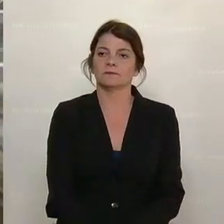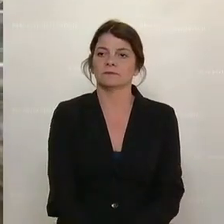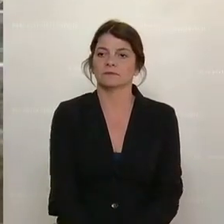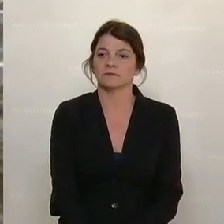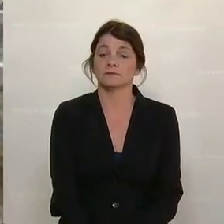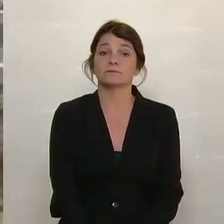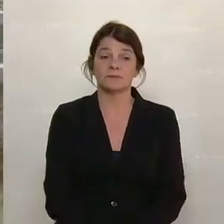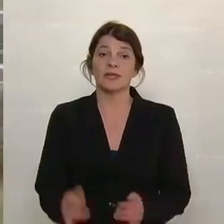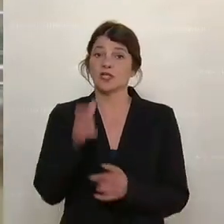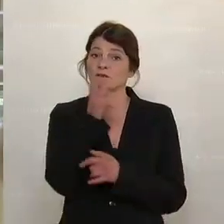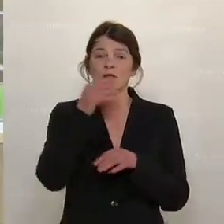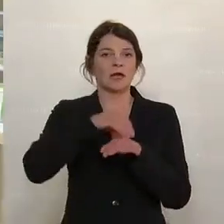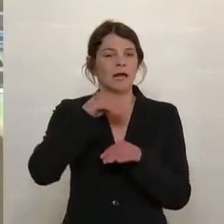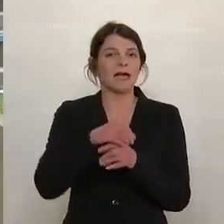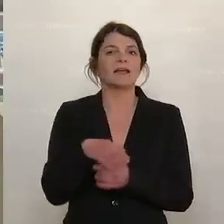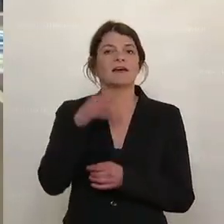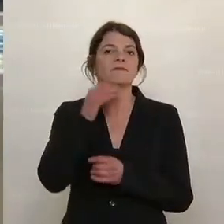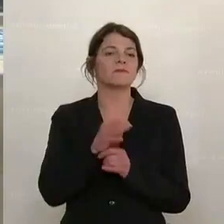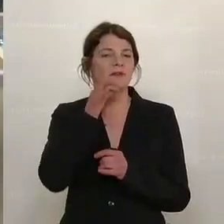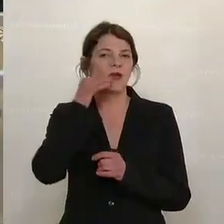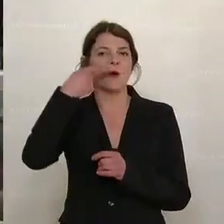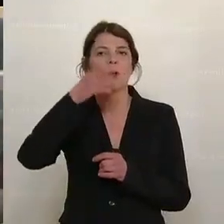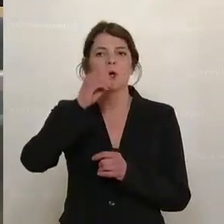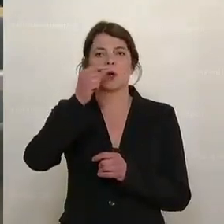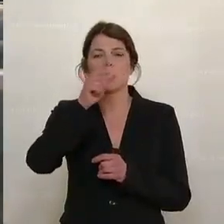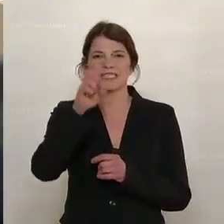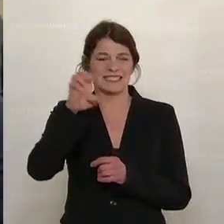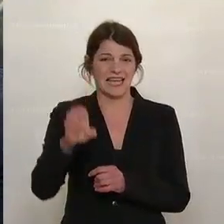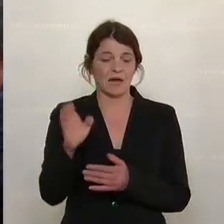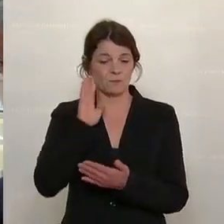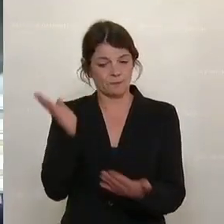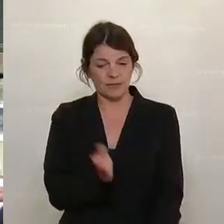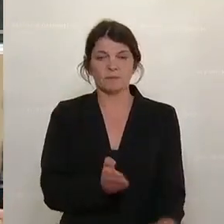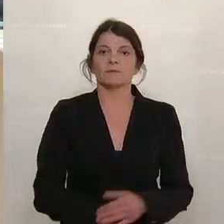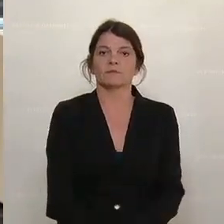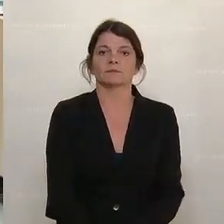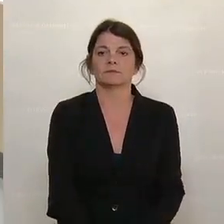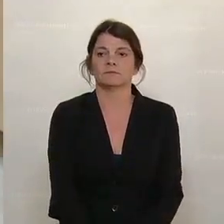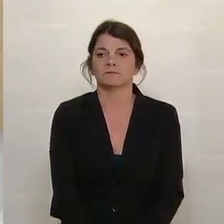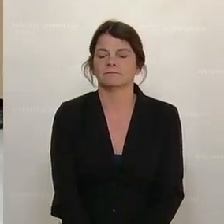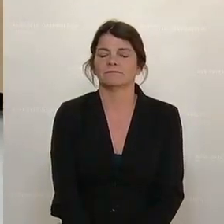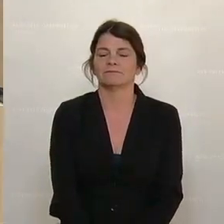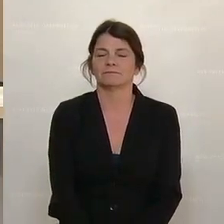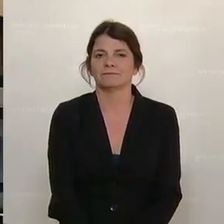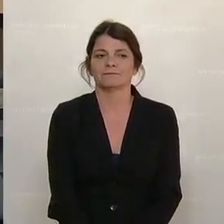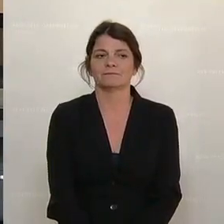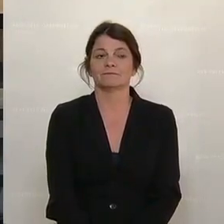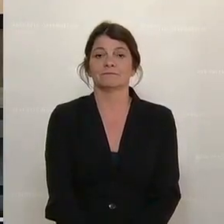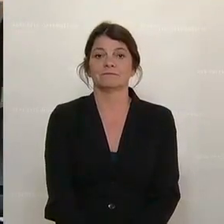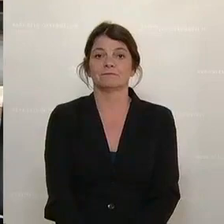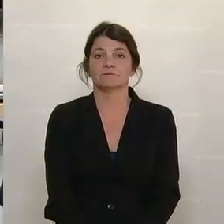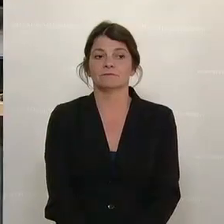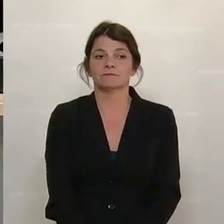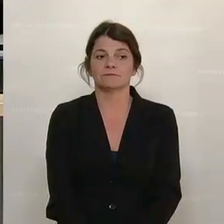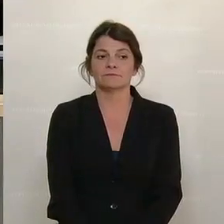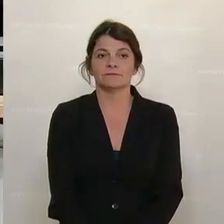sich, dass die lokale Politik in Oberösterreich nicht mit dem Aufsichtsratsvorsitzenden des VW-Konzerns wegen MAN Steyr gesprochen habe. Dieser